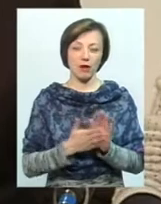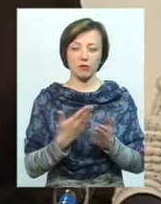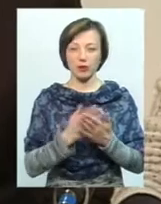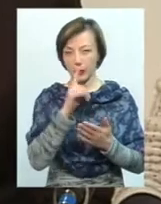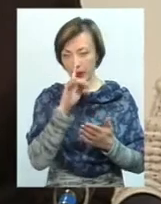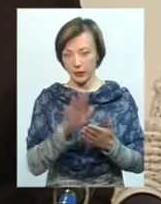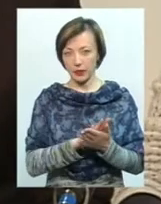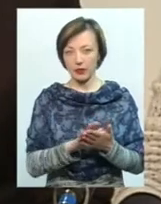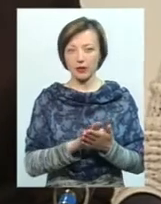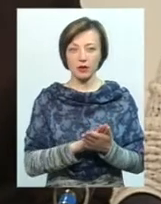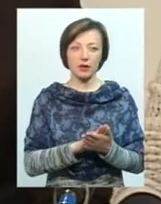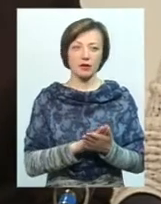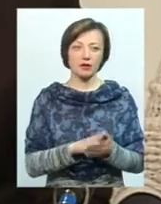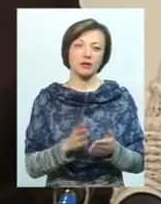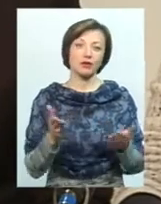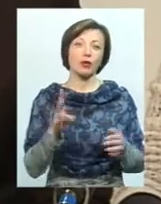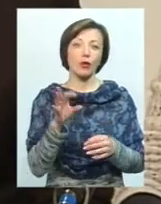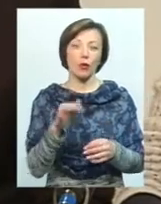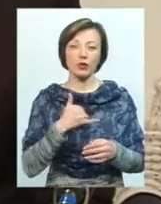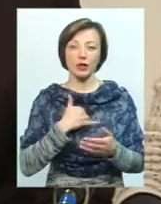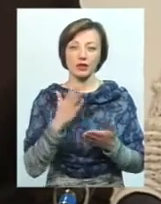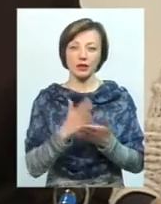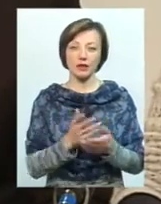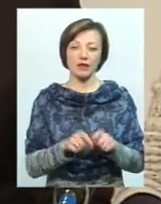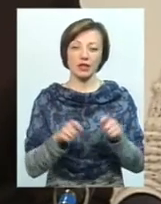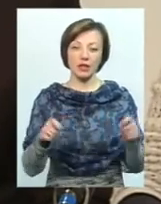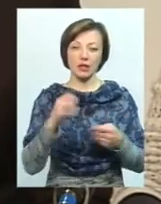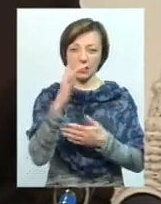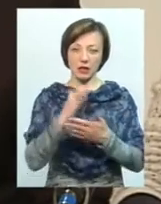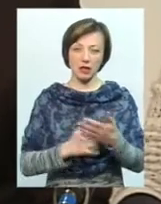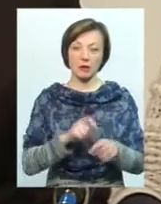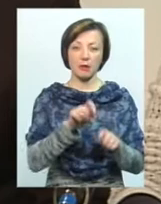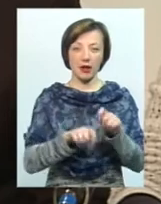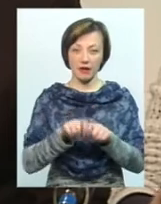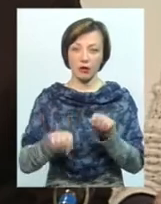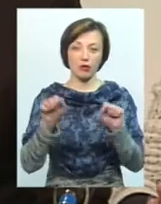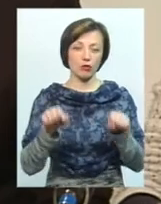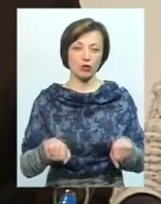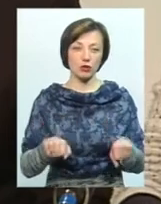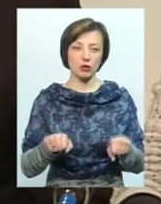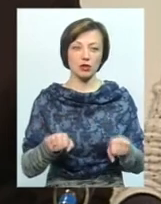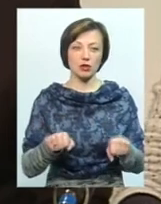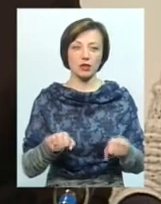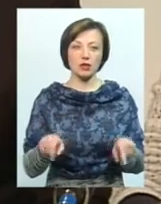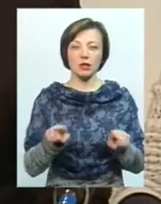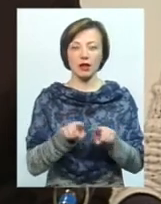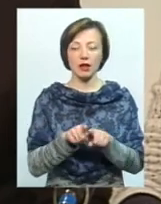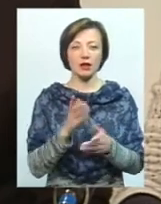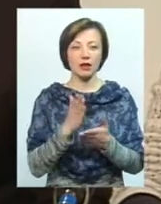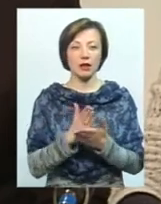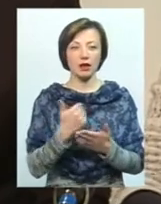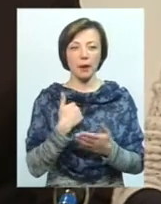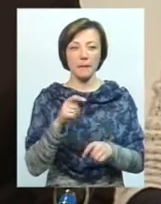забула, не забула, але в нас, дай Бог, є відкриті реєстри, де ми можемо перевірити. До речі, там, інсайт такий, не знаю. Я